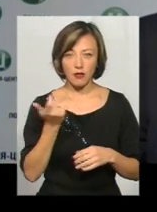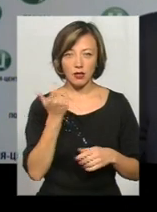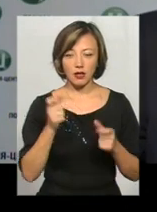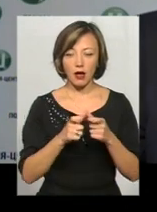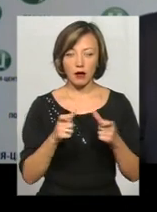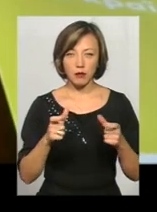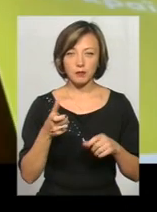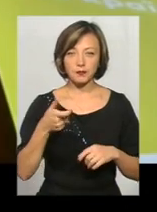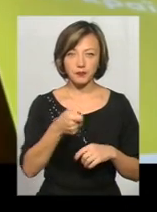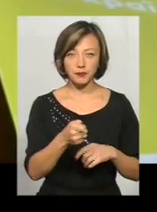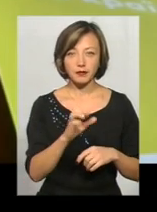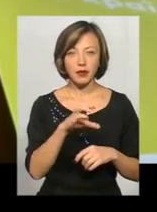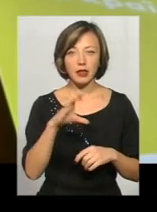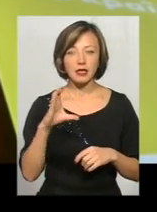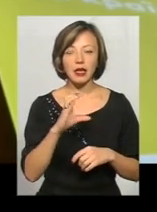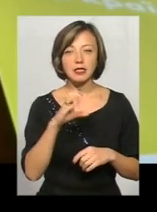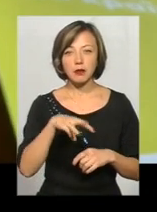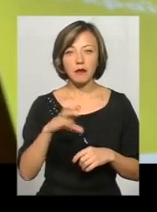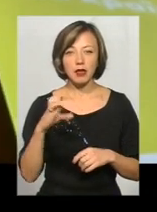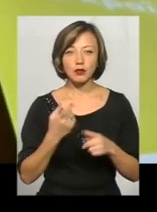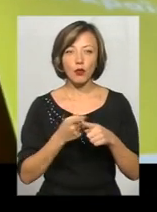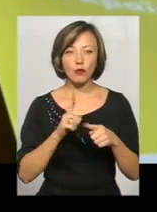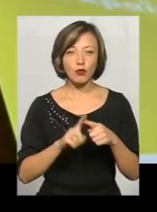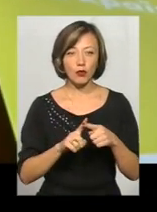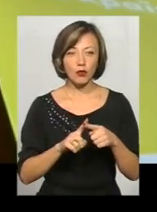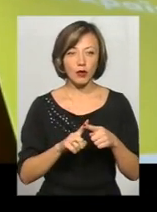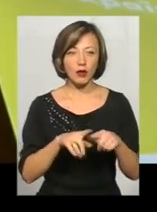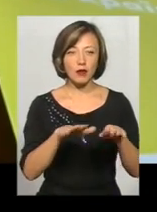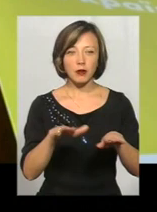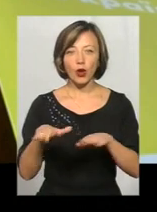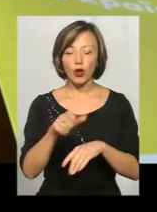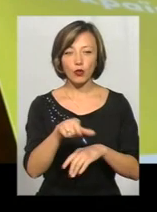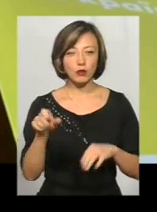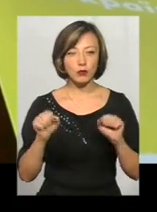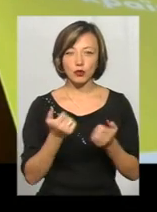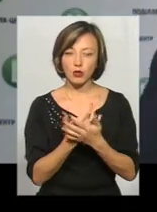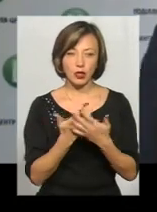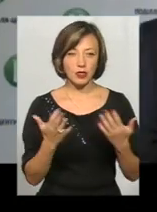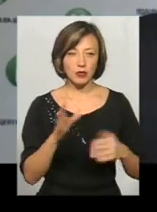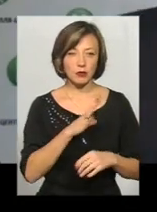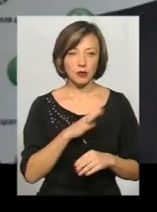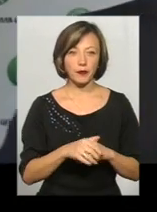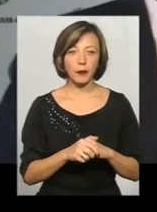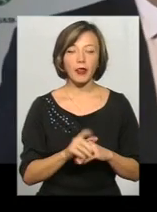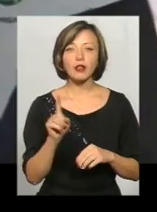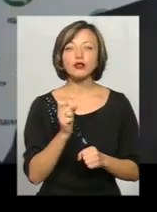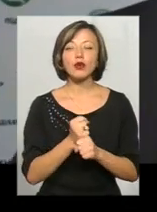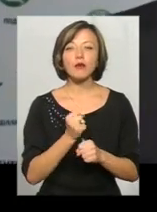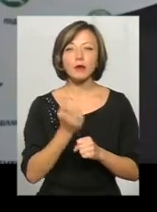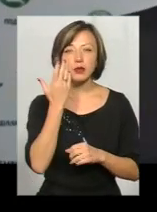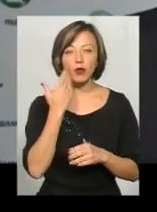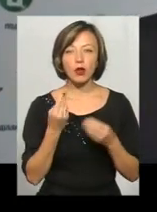а їм приходять смс. Тому географія і люди можуть бути абсолютно різні. Що робити, коли гроші вже